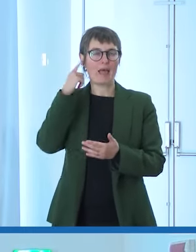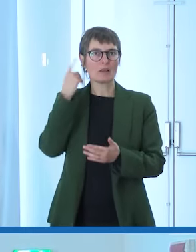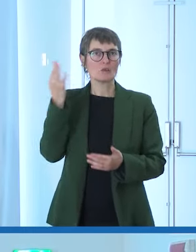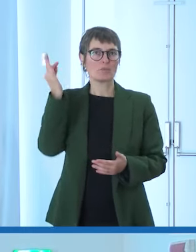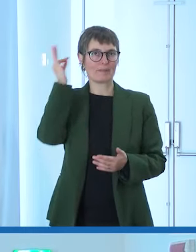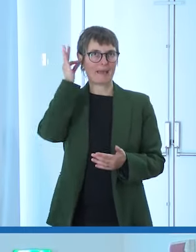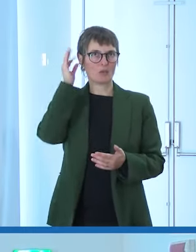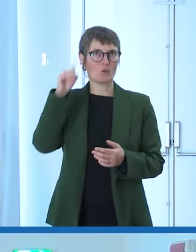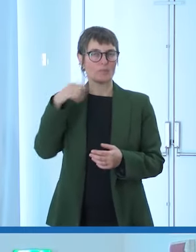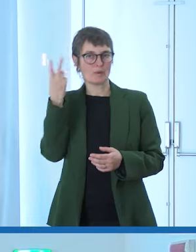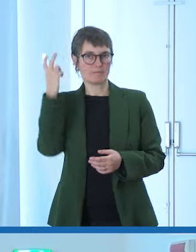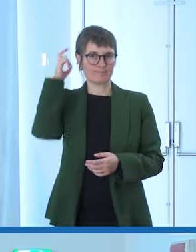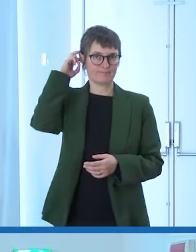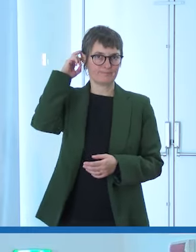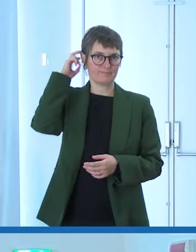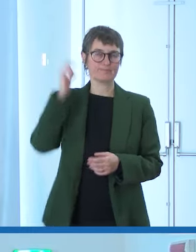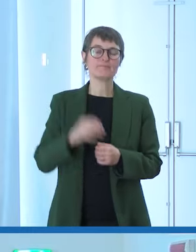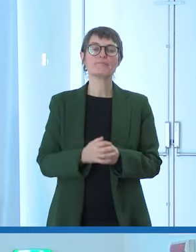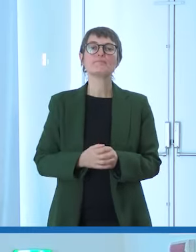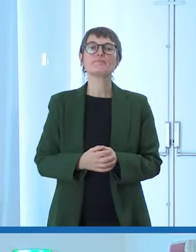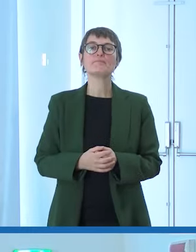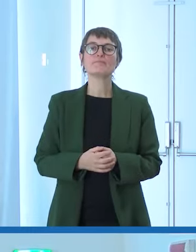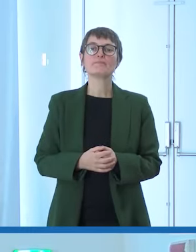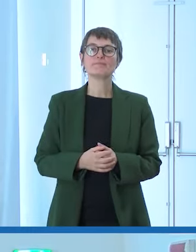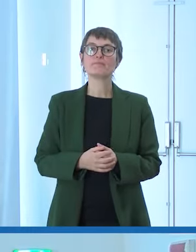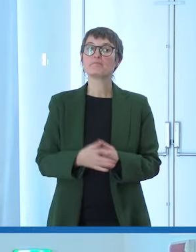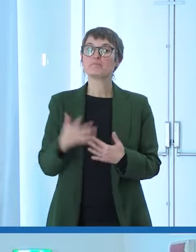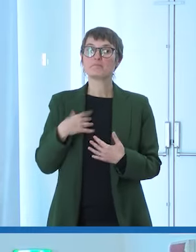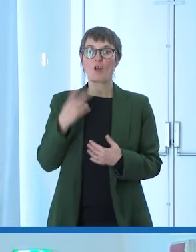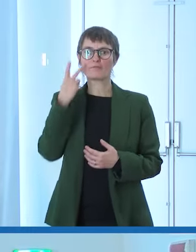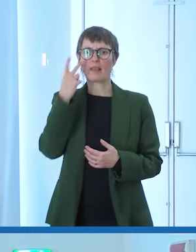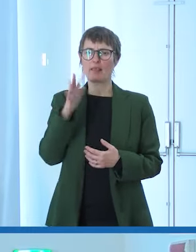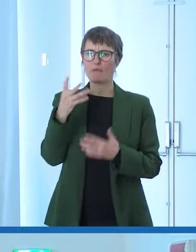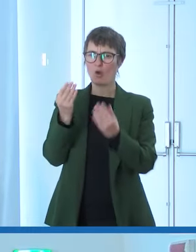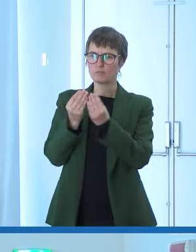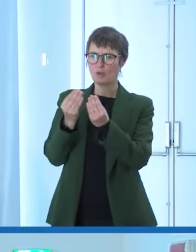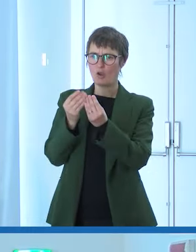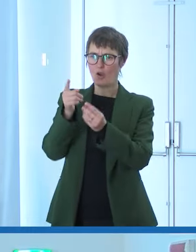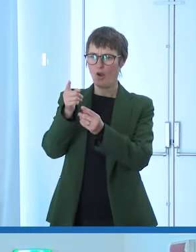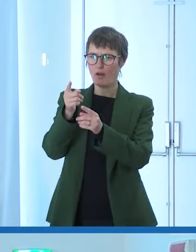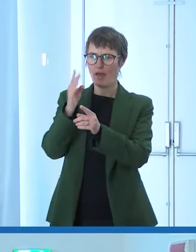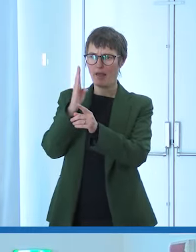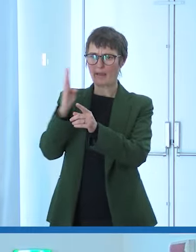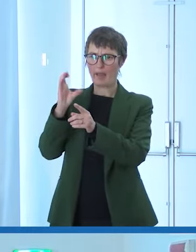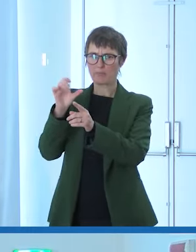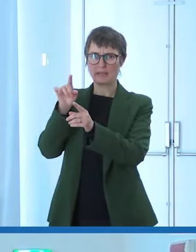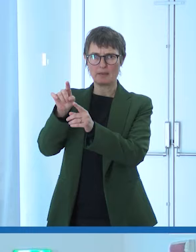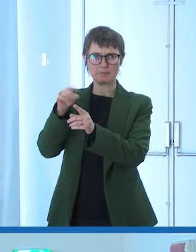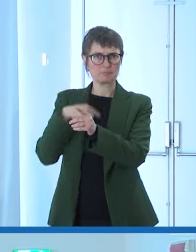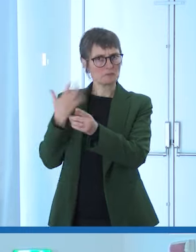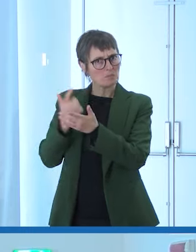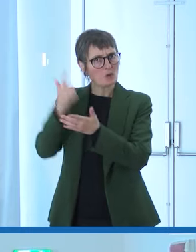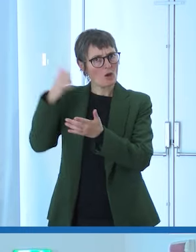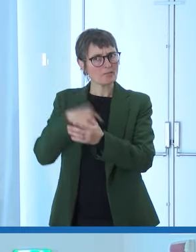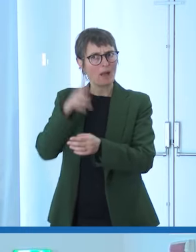quando vedevo un collega della BBC che è molto più importante molto più bravo di me